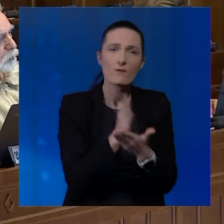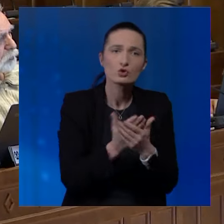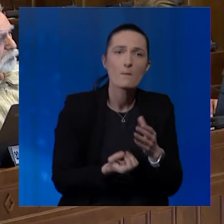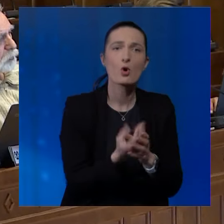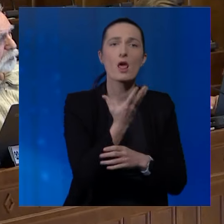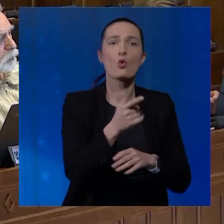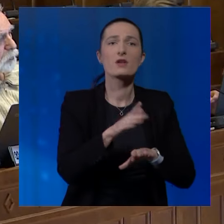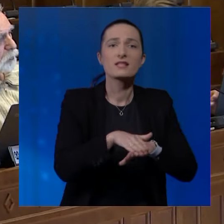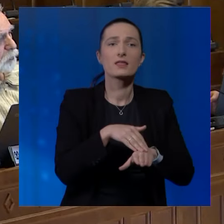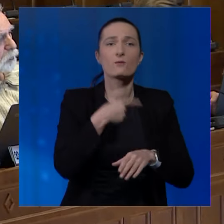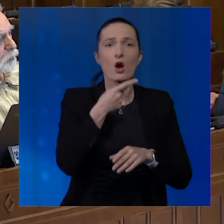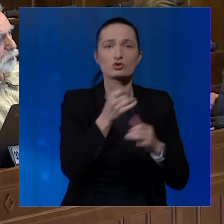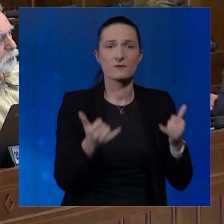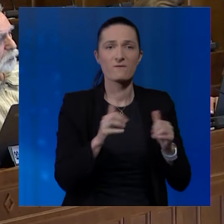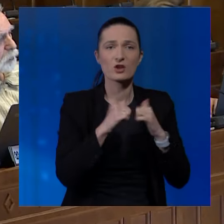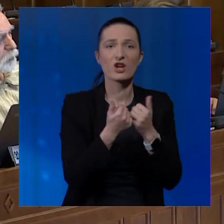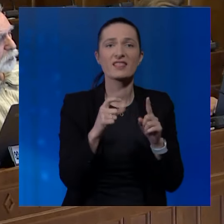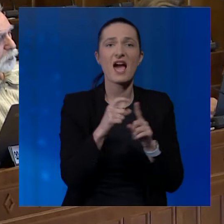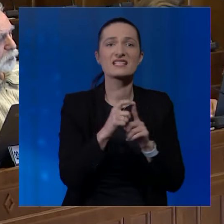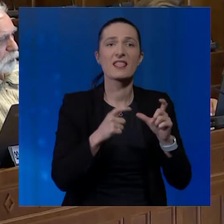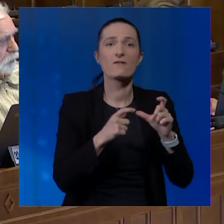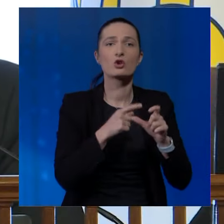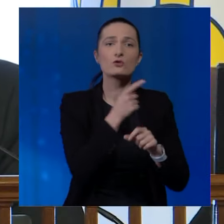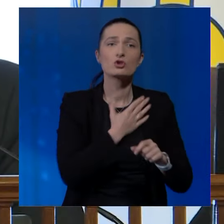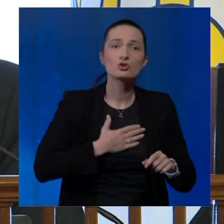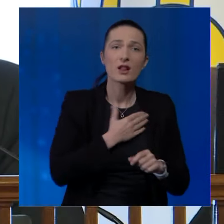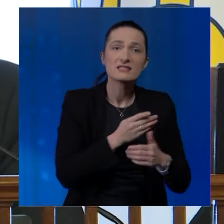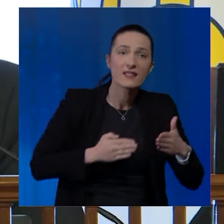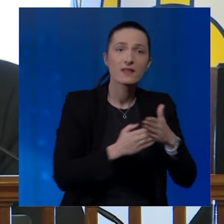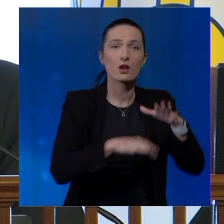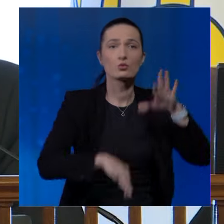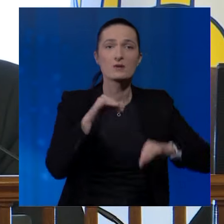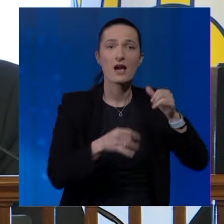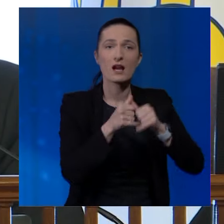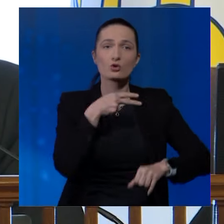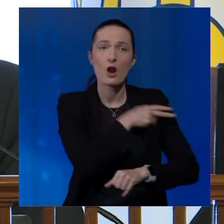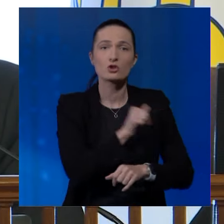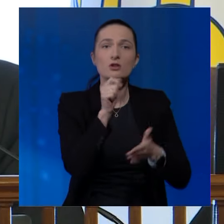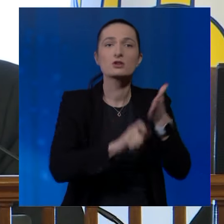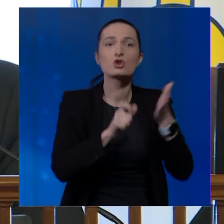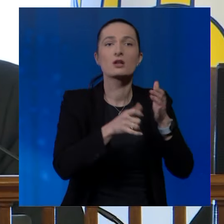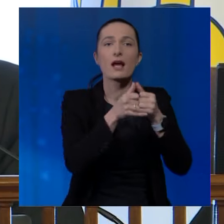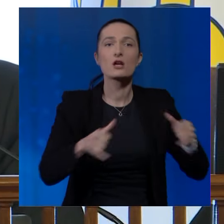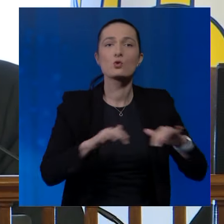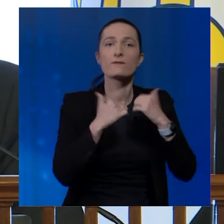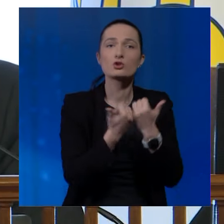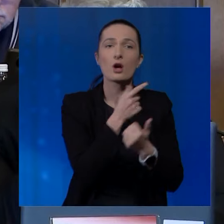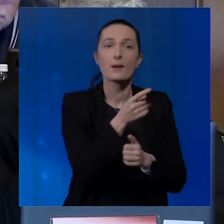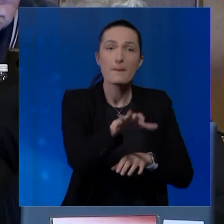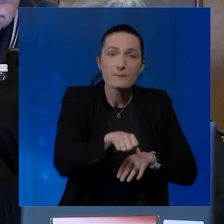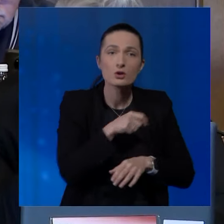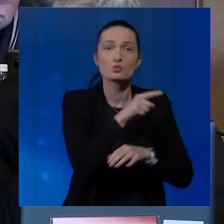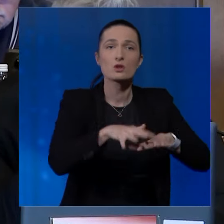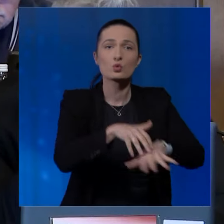pokrenula inicijativu Ističe za oslobođenje akutelni viječnik Dragan Stevanović. Želja je da se direktno bira i gradonačelnik i članovi gradskog viječa.